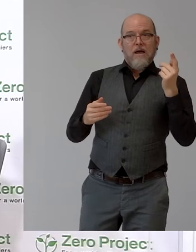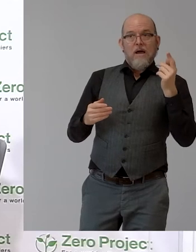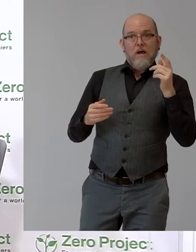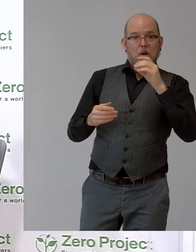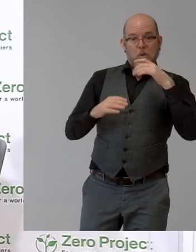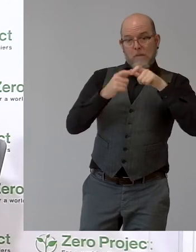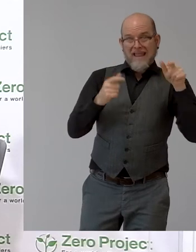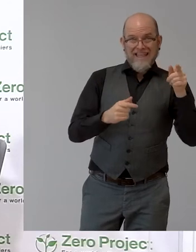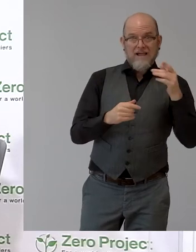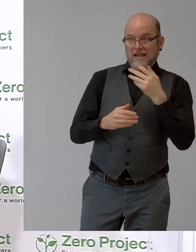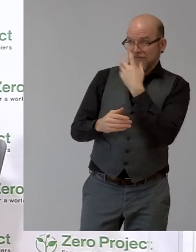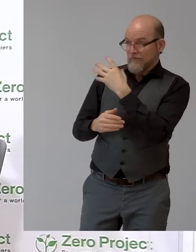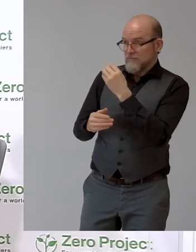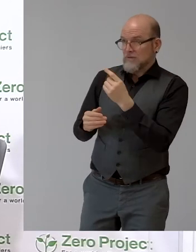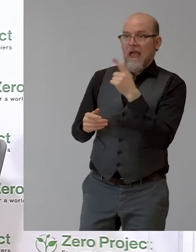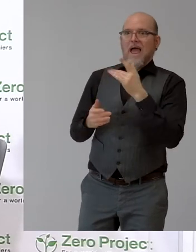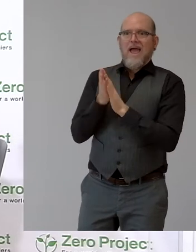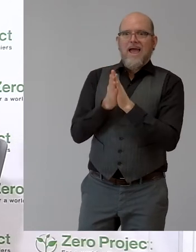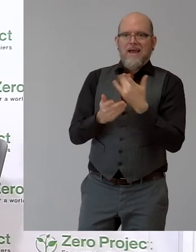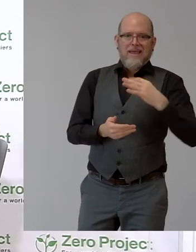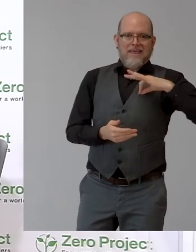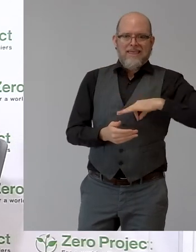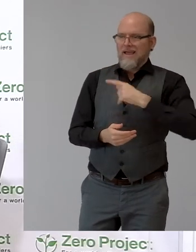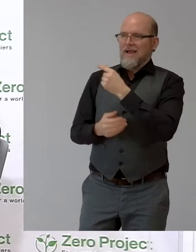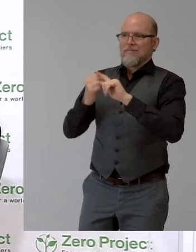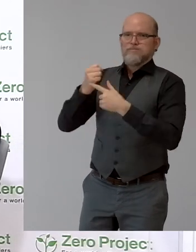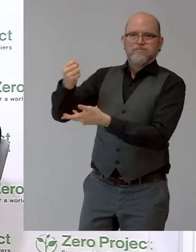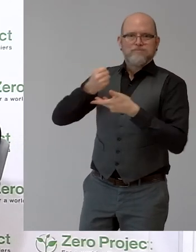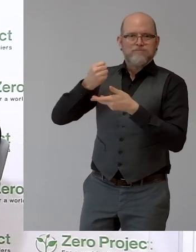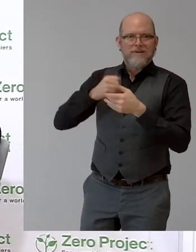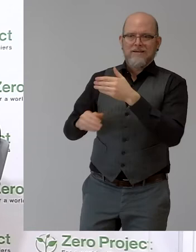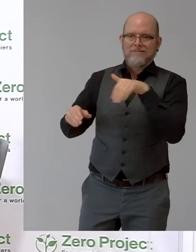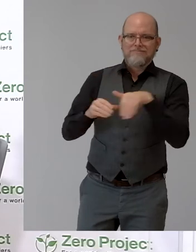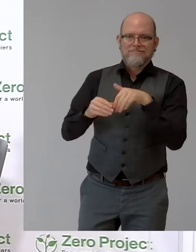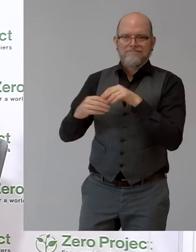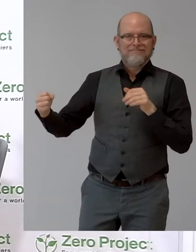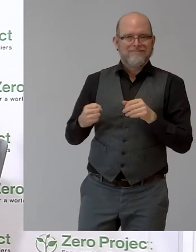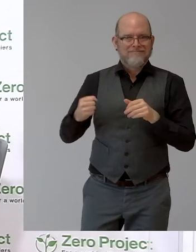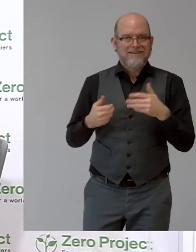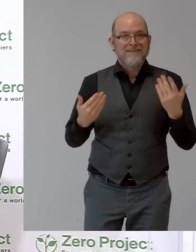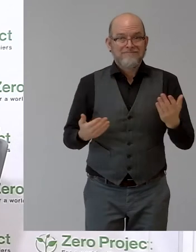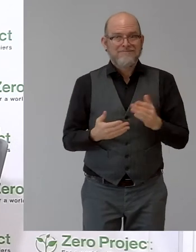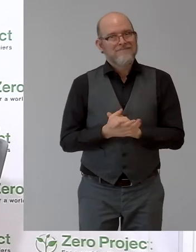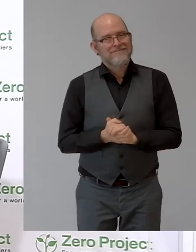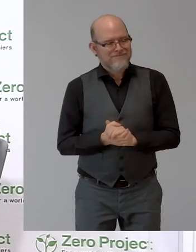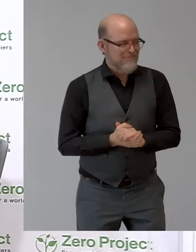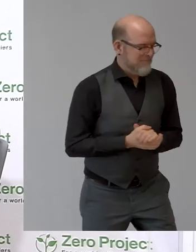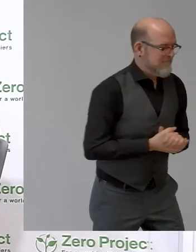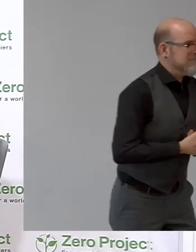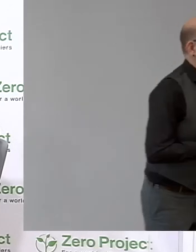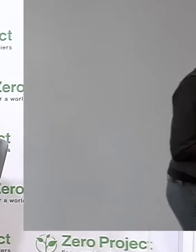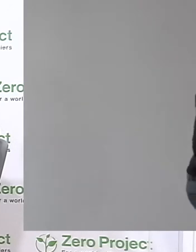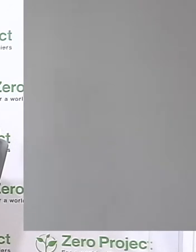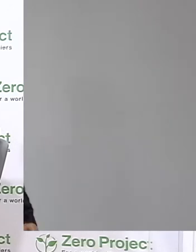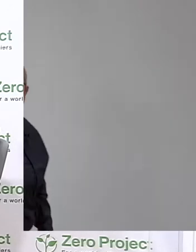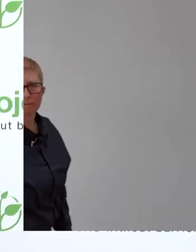Stichwort, wenn ich Ihnen da in das Wort fallen darf. Wir haben noch fünf Minuten in Summe das Thema Förderungen. Vielleicht zum Betriebsservice